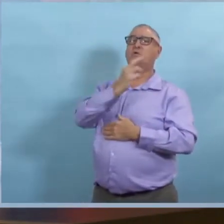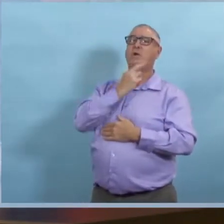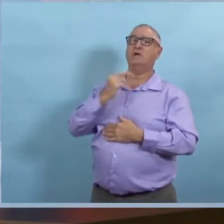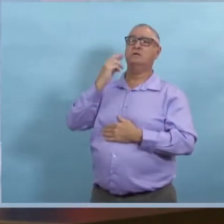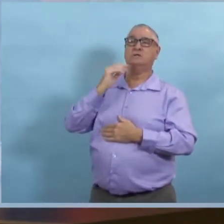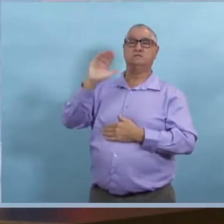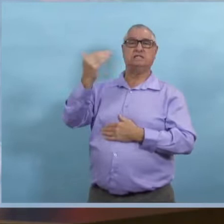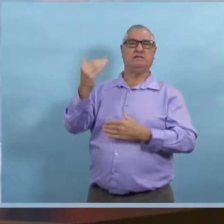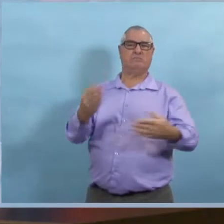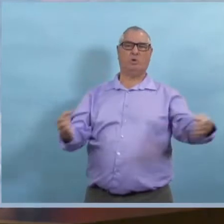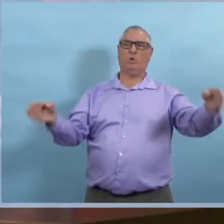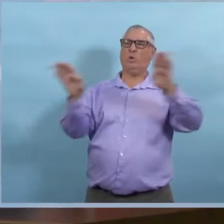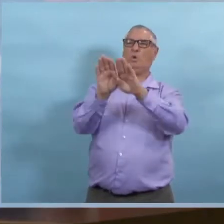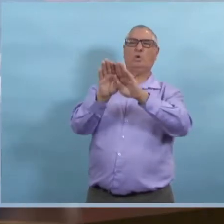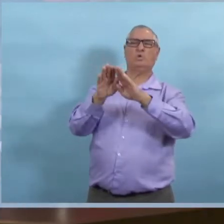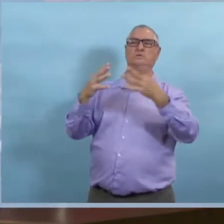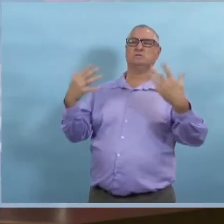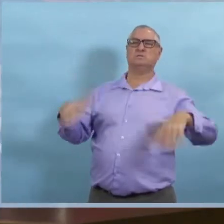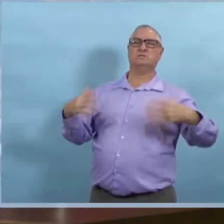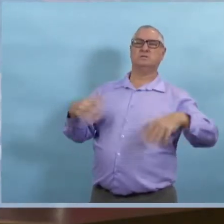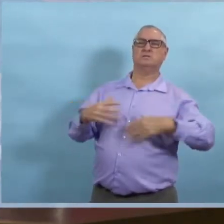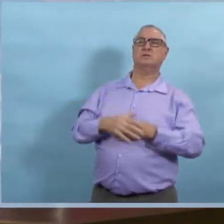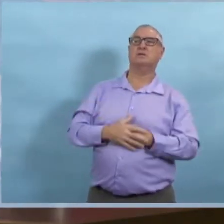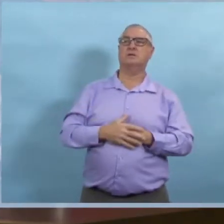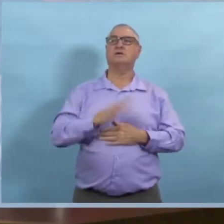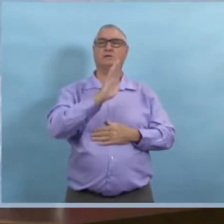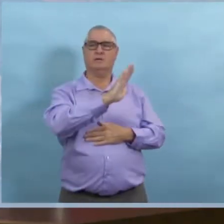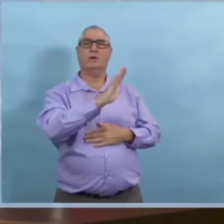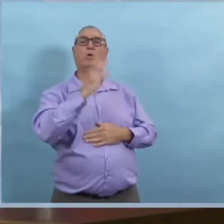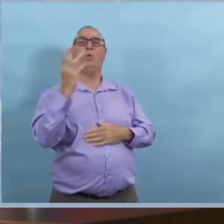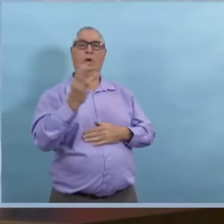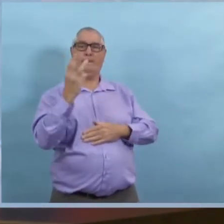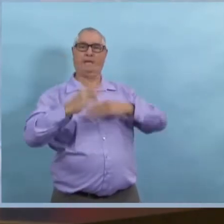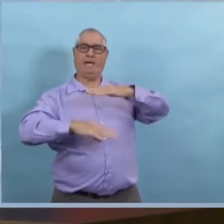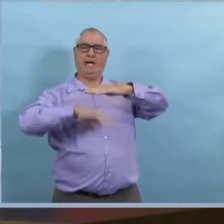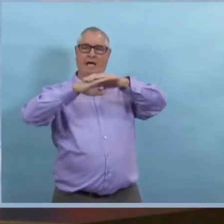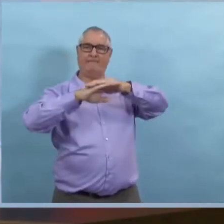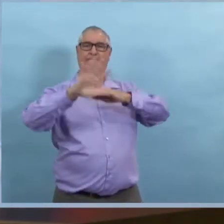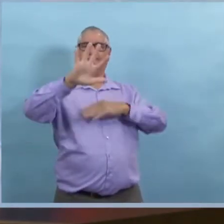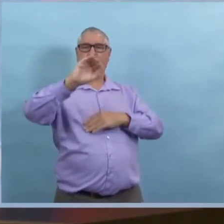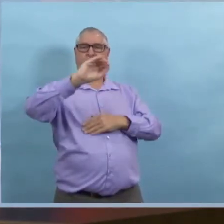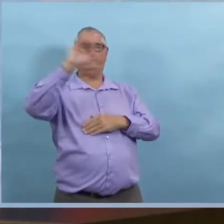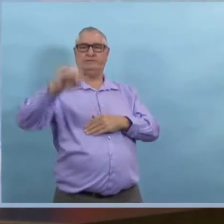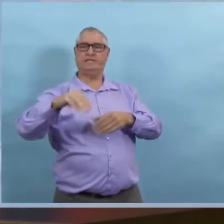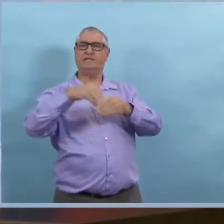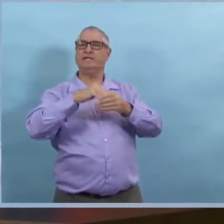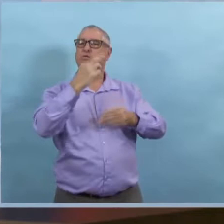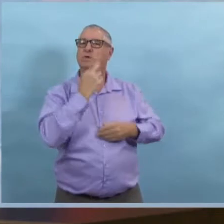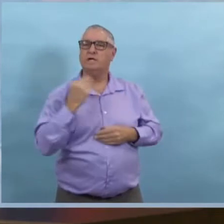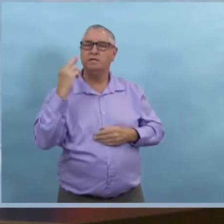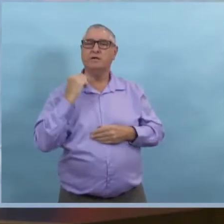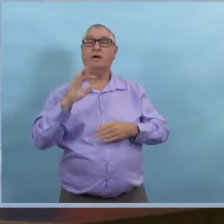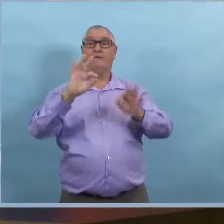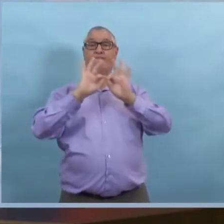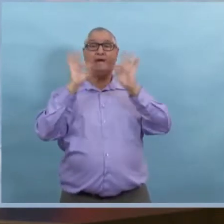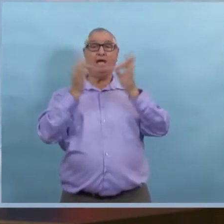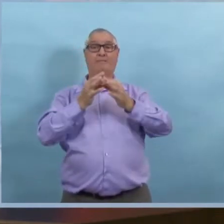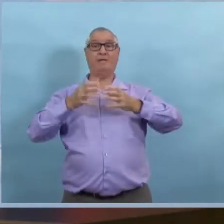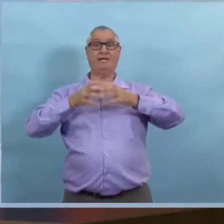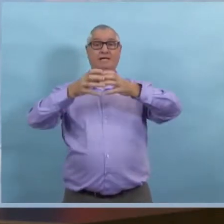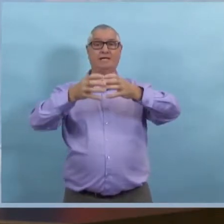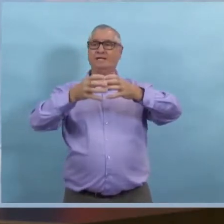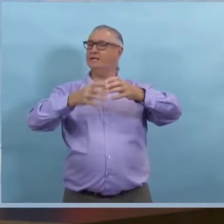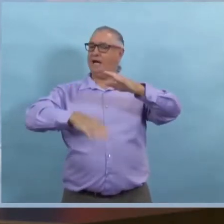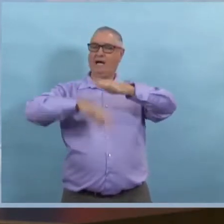Alors, dans les restaurants où il y a une salle à manger, qu'est-ce que vous en pensez ? En Ontario, ils ont fermé ça. Bon, à l'heure actuelle, c'est 50 % de la capacité